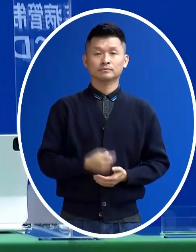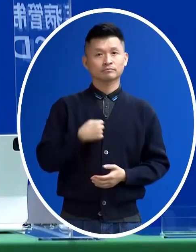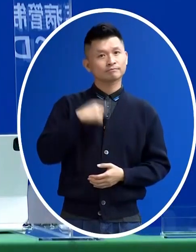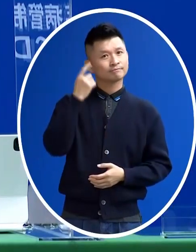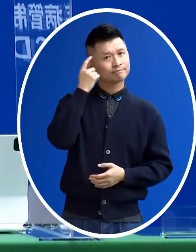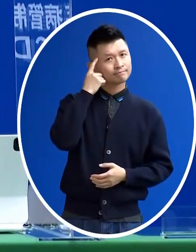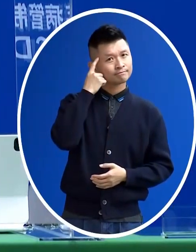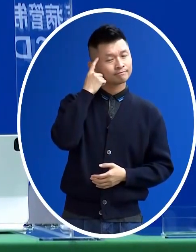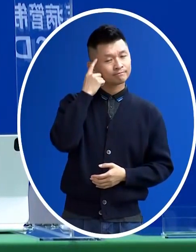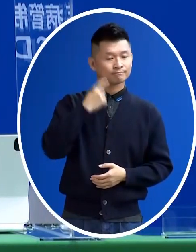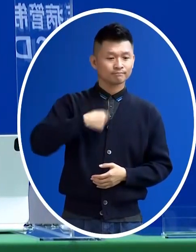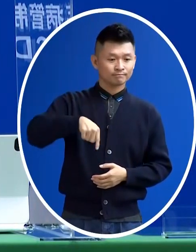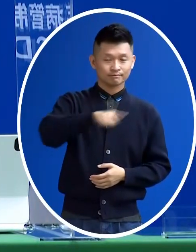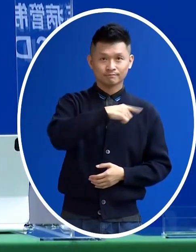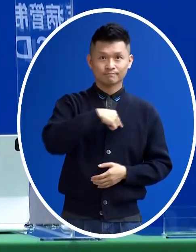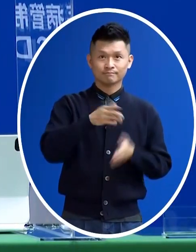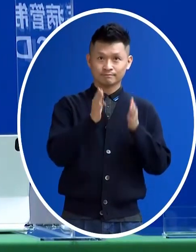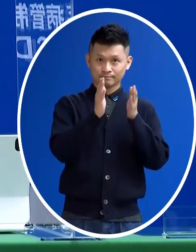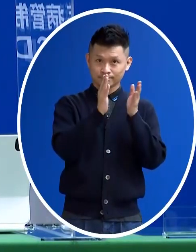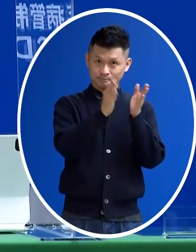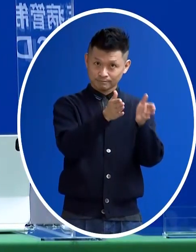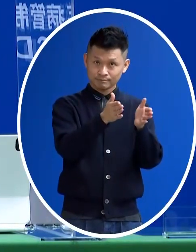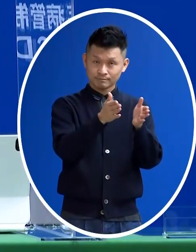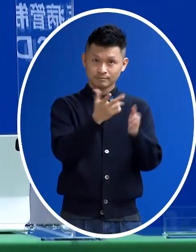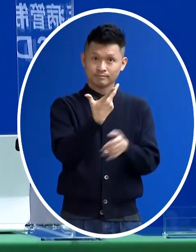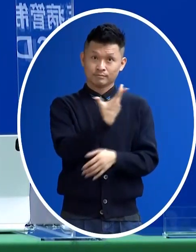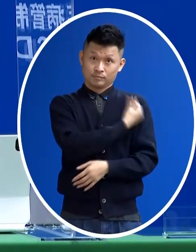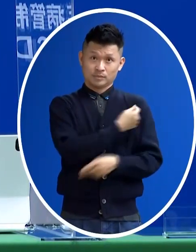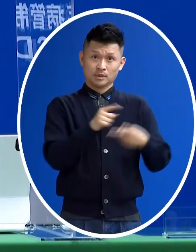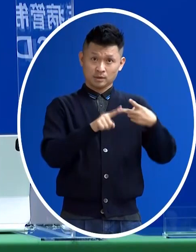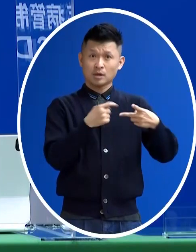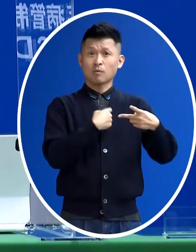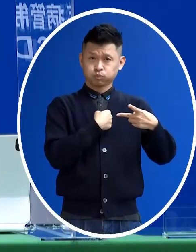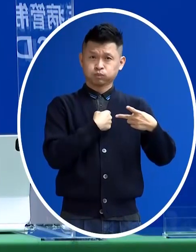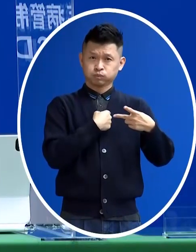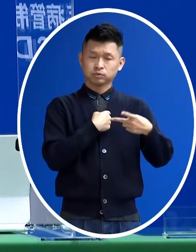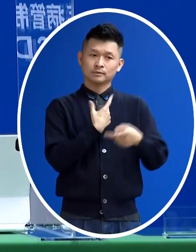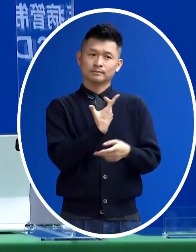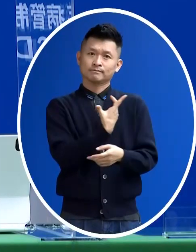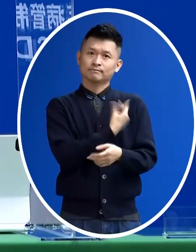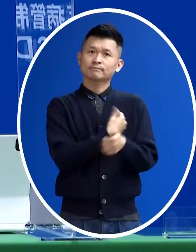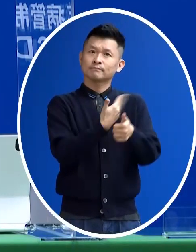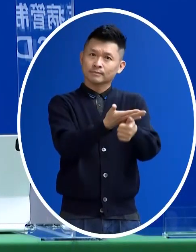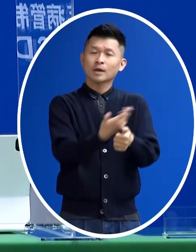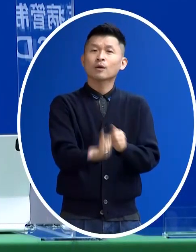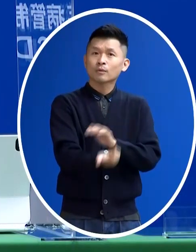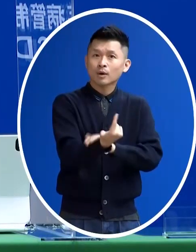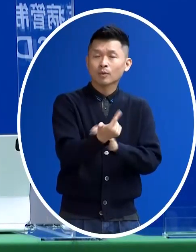我想我們只希望讓需要施打第二屆的人盡快施打到 謝謝